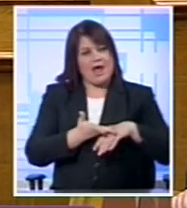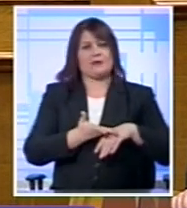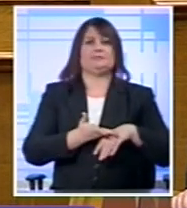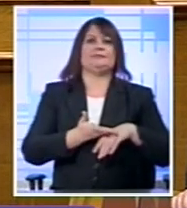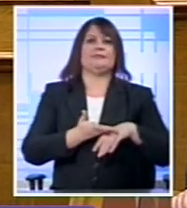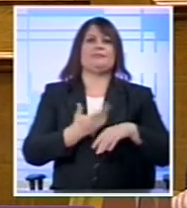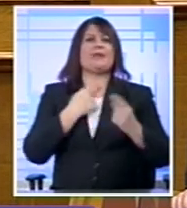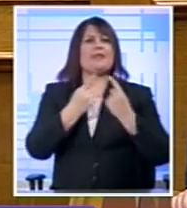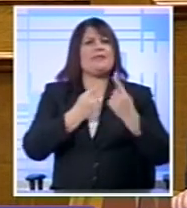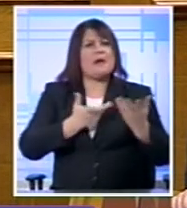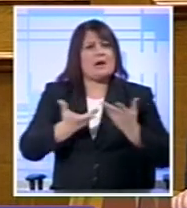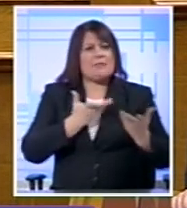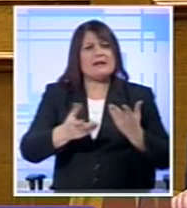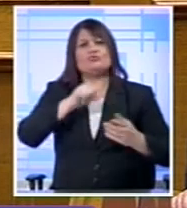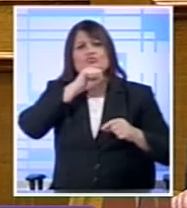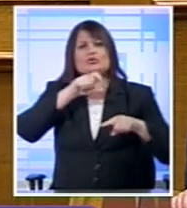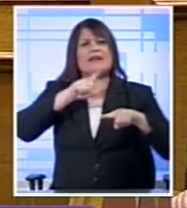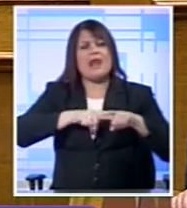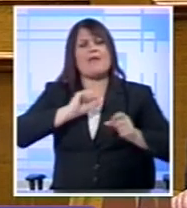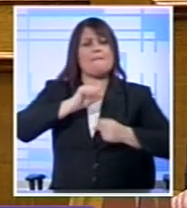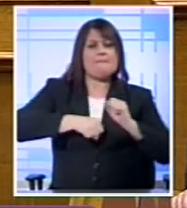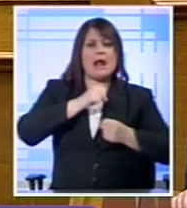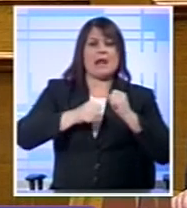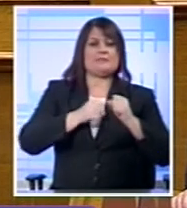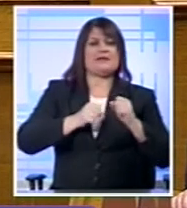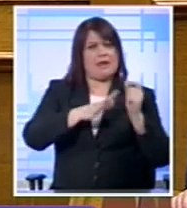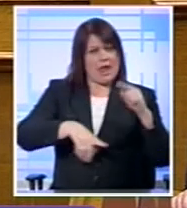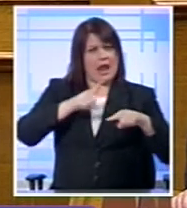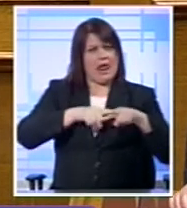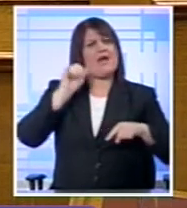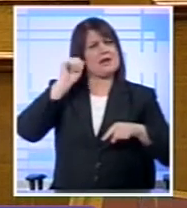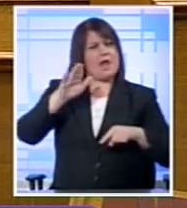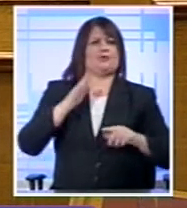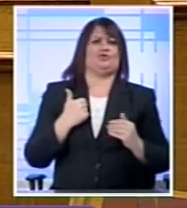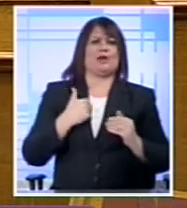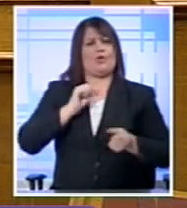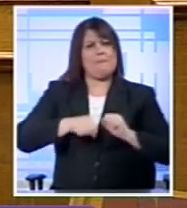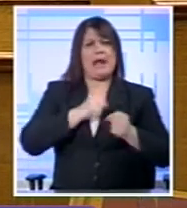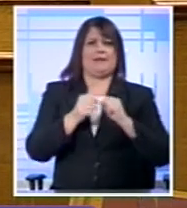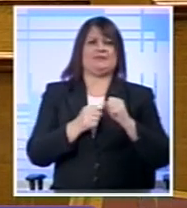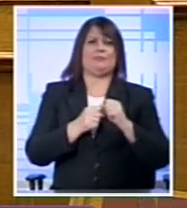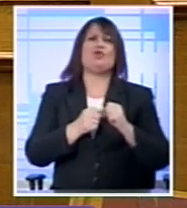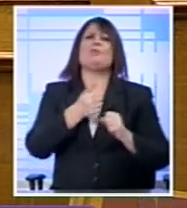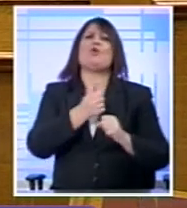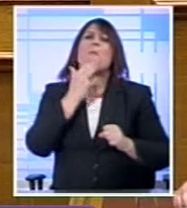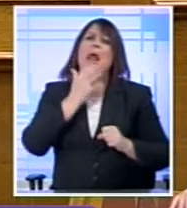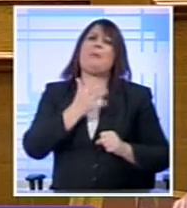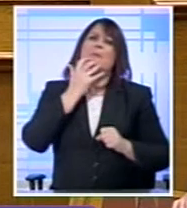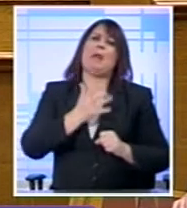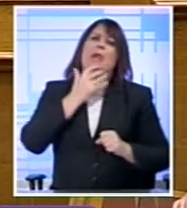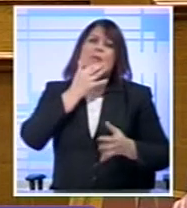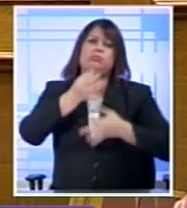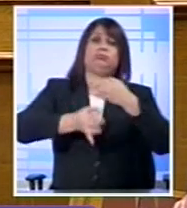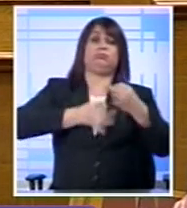με διαπραγματεύσεις Με αγώνες Εντός και εκτός βεβαίως της Ελλάδας Όχι με μεγάλα λόγια Όχι με